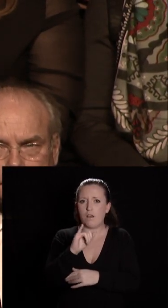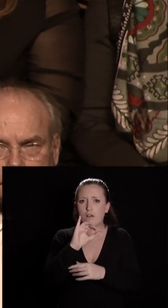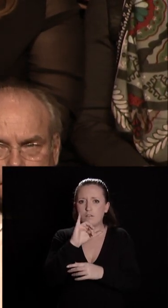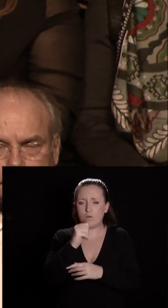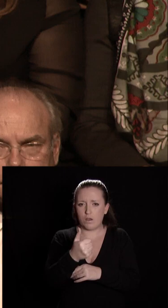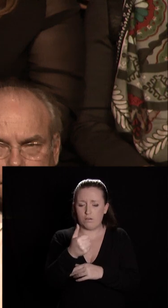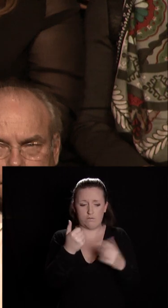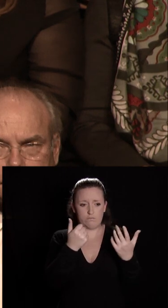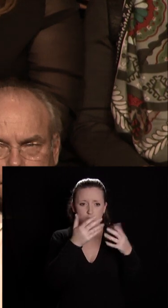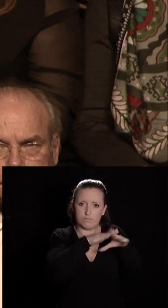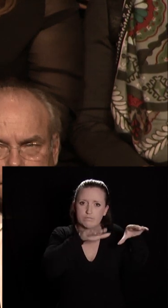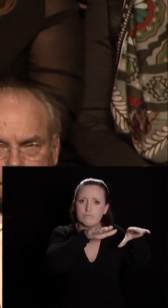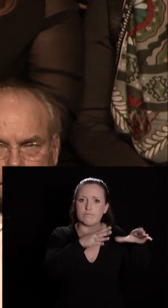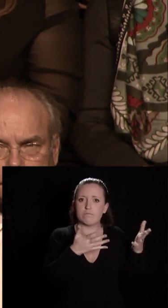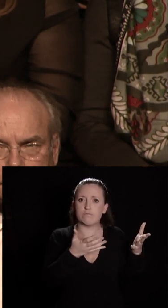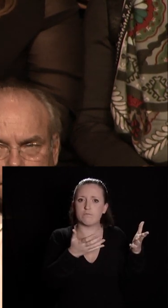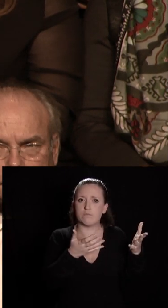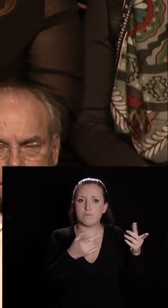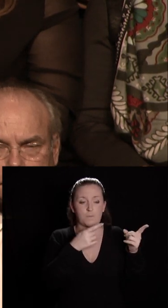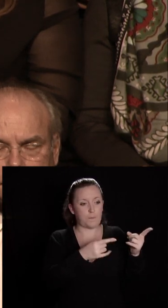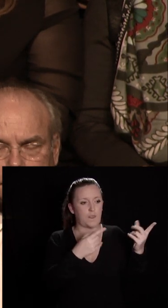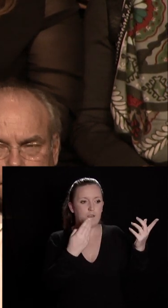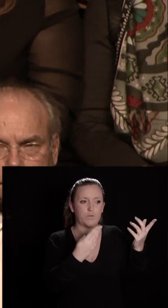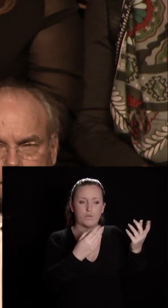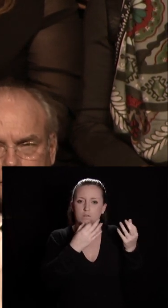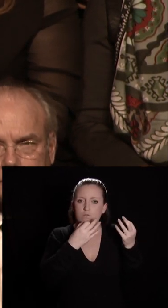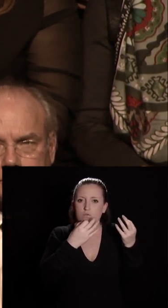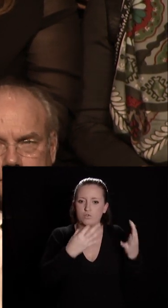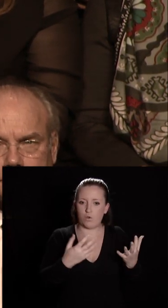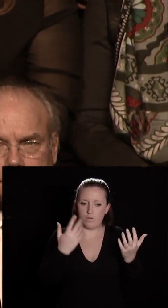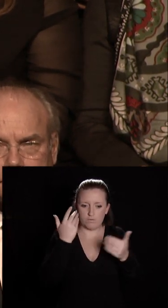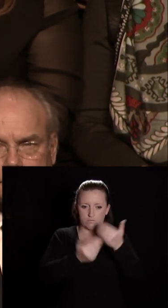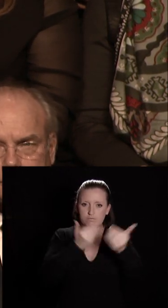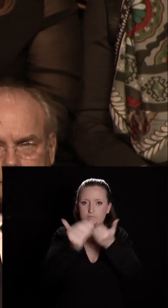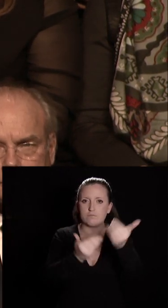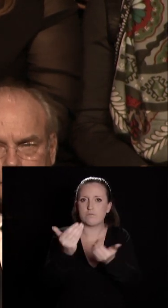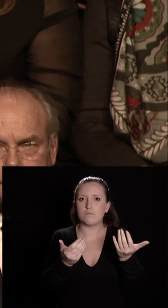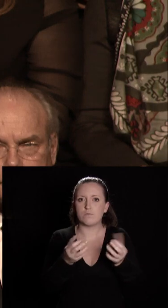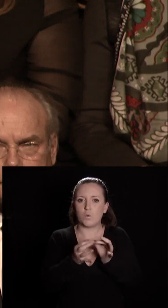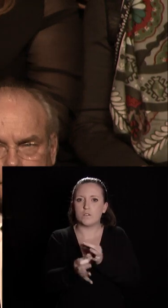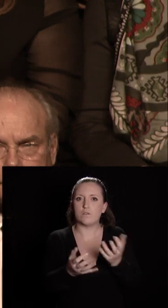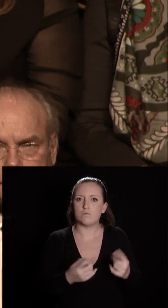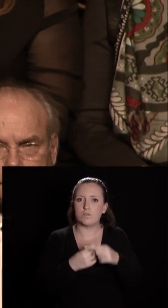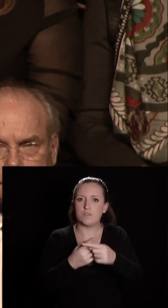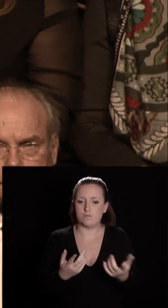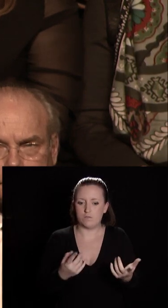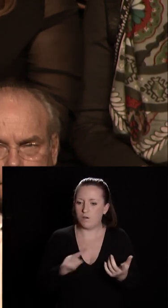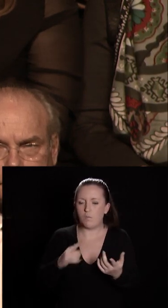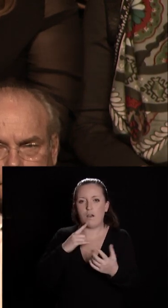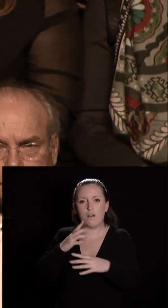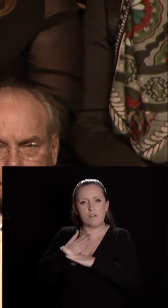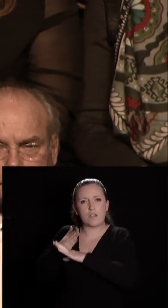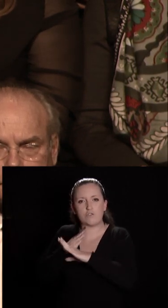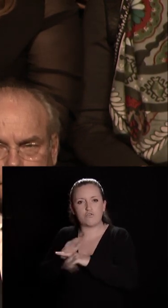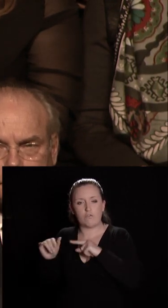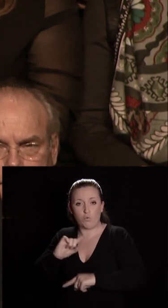qui était voulue par tous le temps de produire des effets pour les enfants. Je n'agis pas en catimini, je le